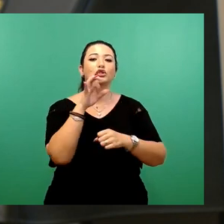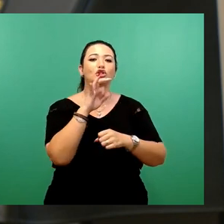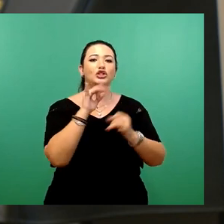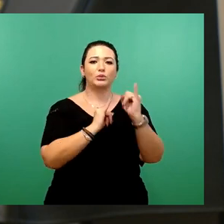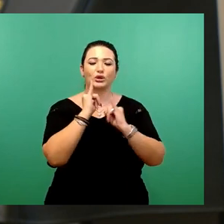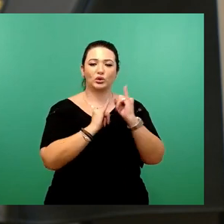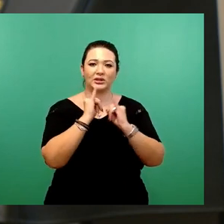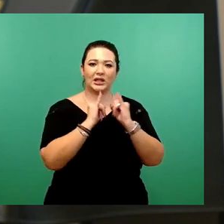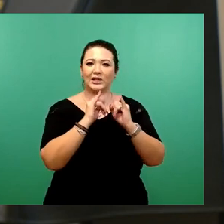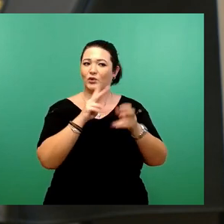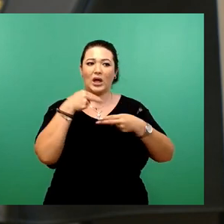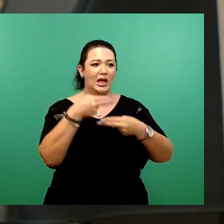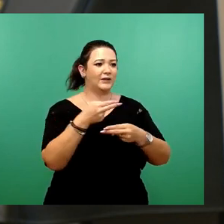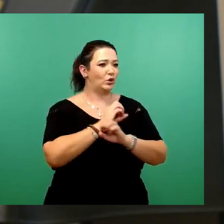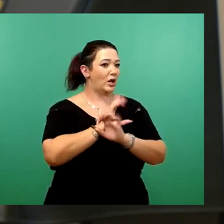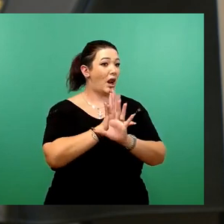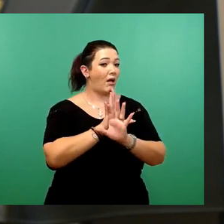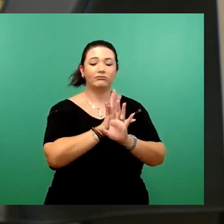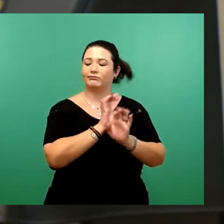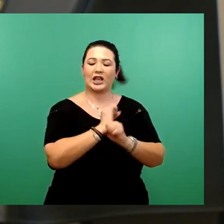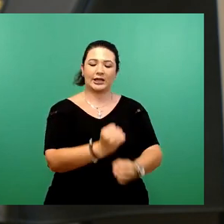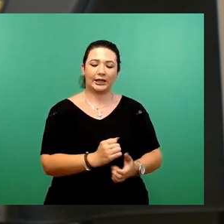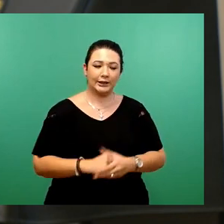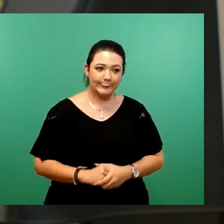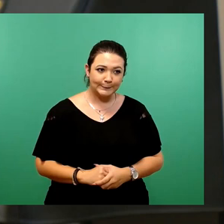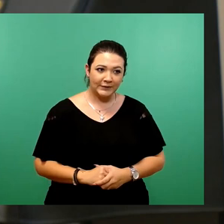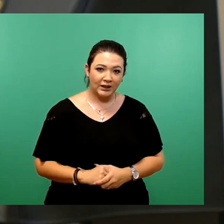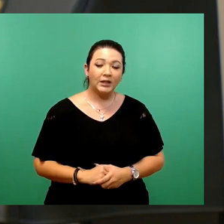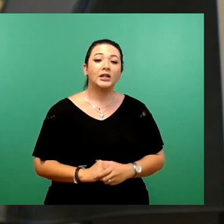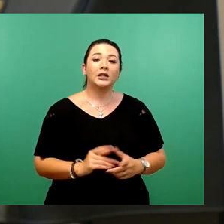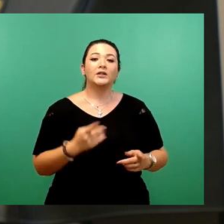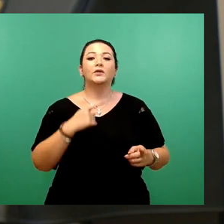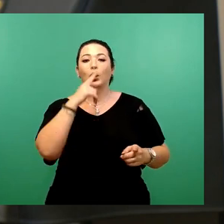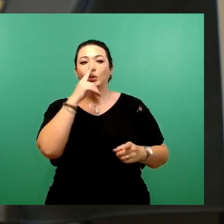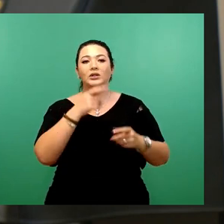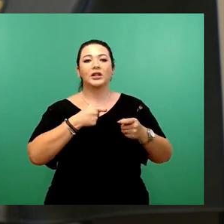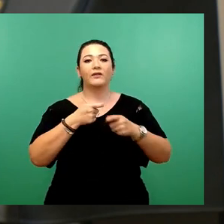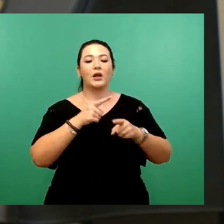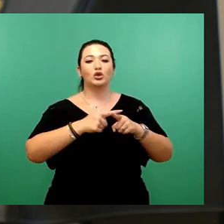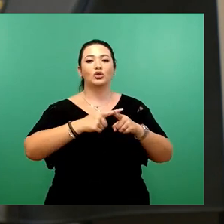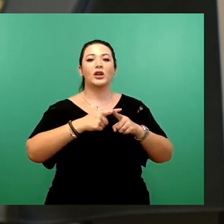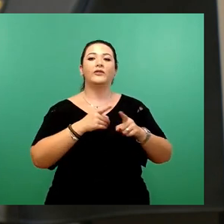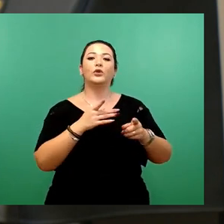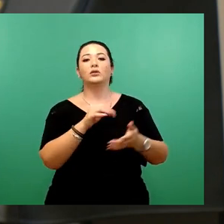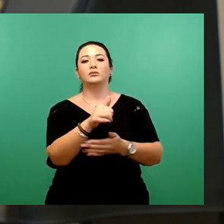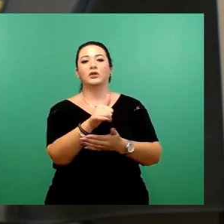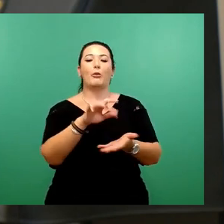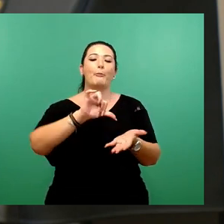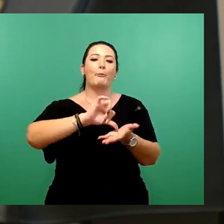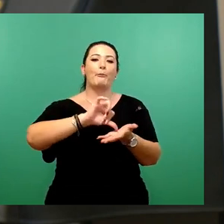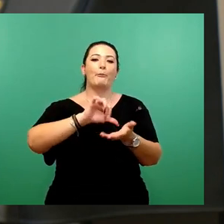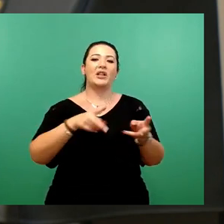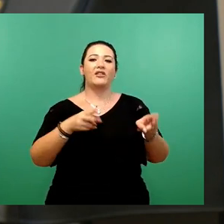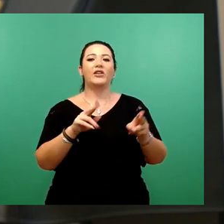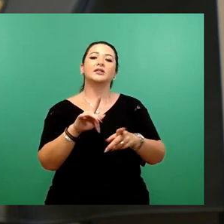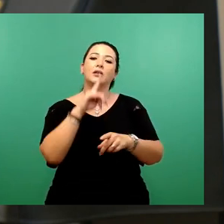werden Einnahmen aus der Gewerbesteuer maximal über den Zeitraum der mittelfristigen Haushaltsplanung hinweg prognostiziert.